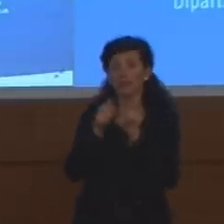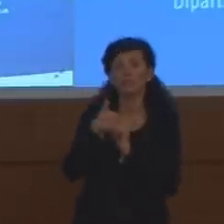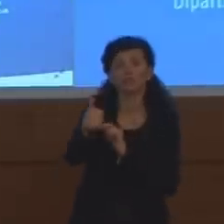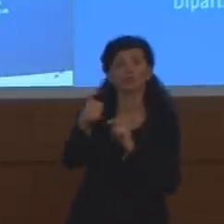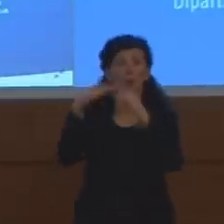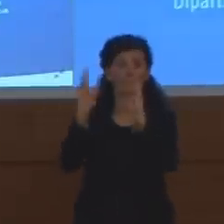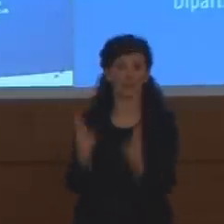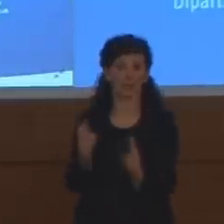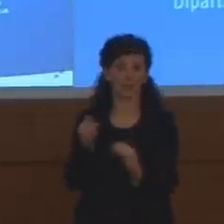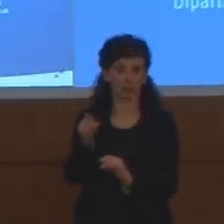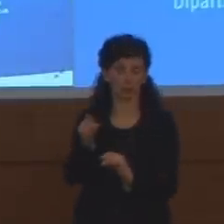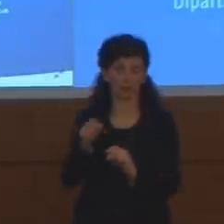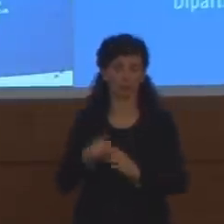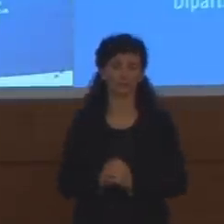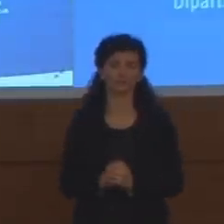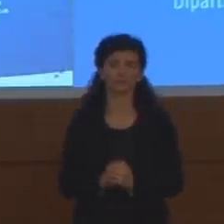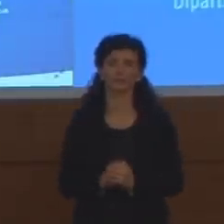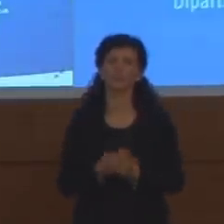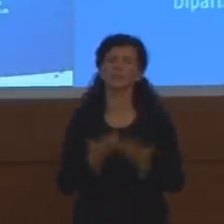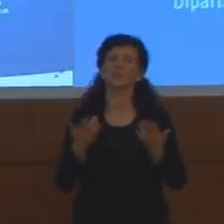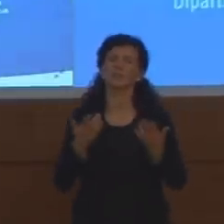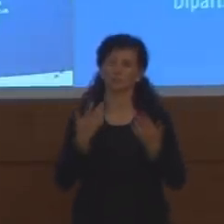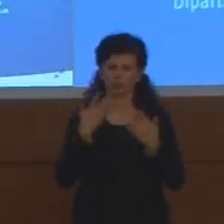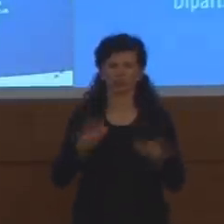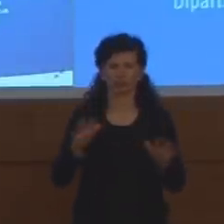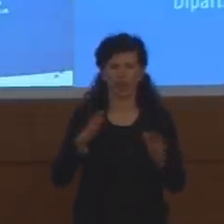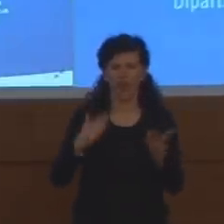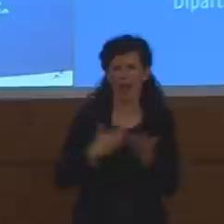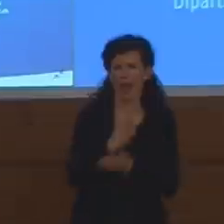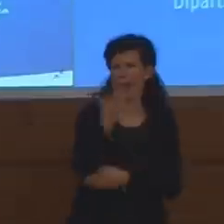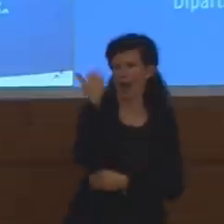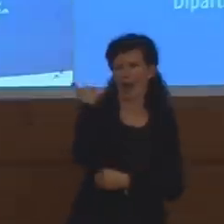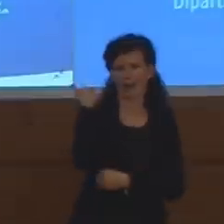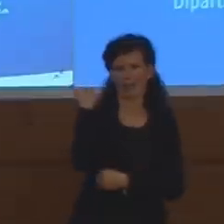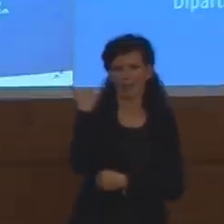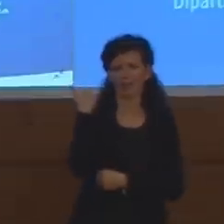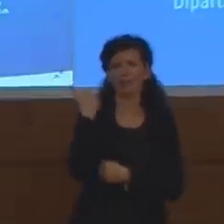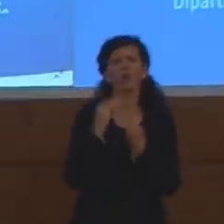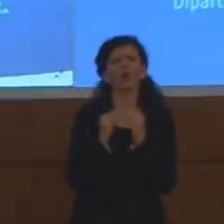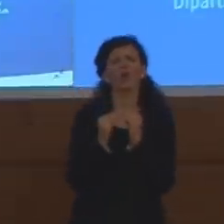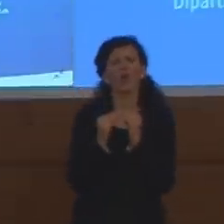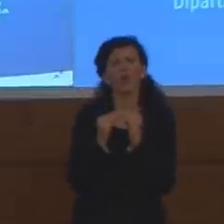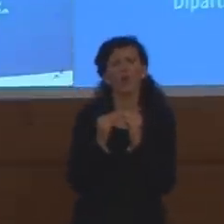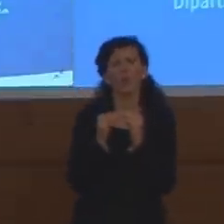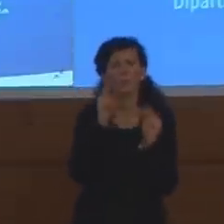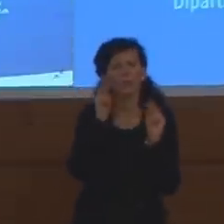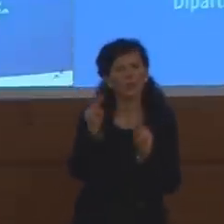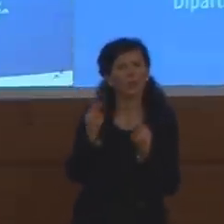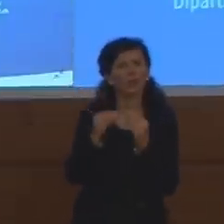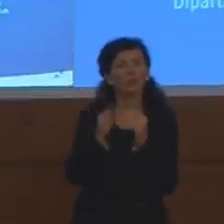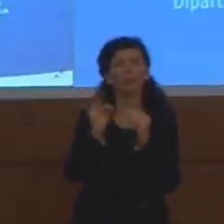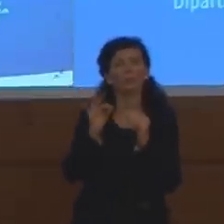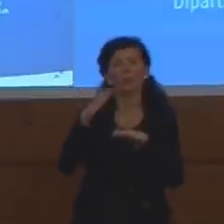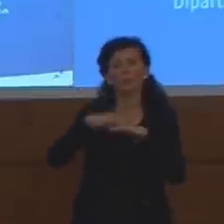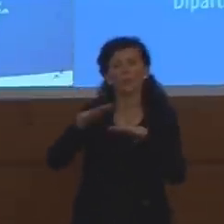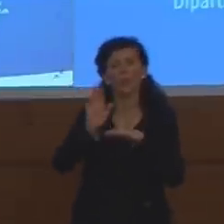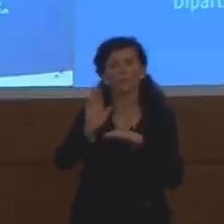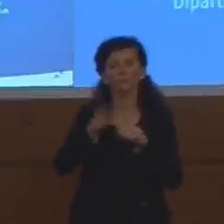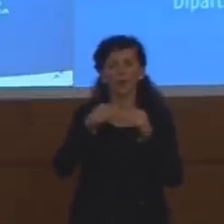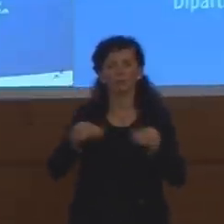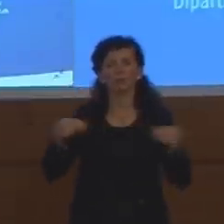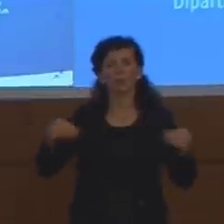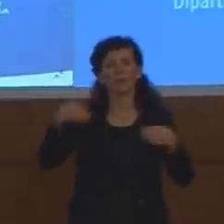Questo, tanti anni fa, avveniva attraverso degli strumenti che erano strumenti, diciamo, territoriali, molto